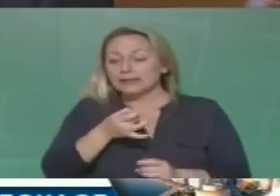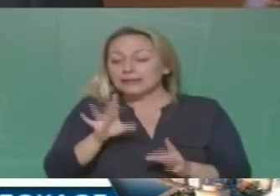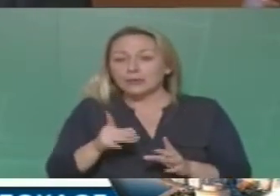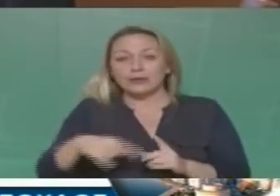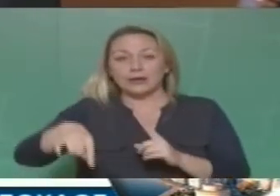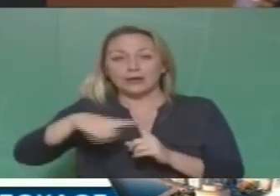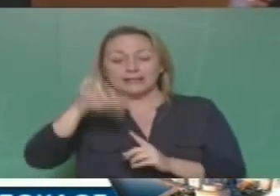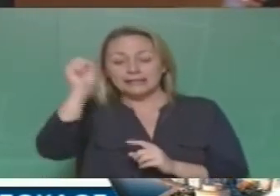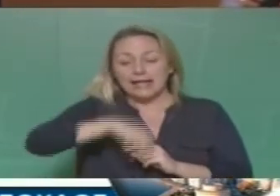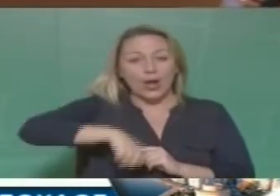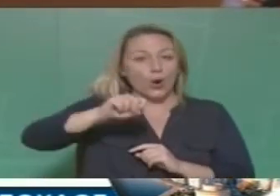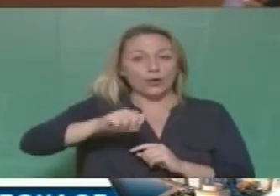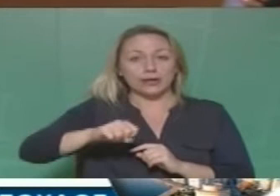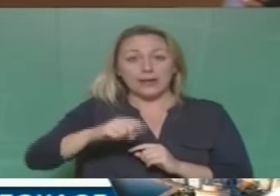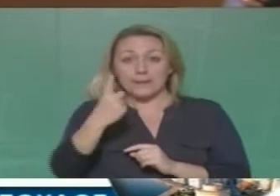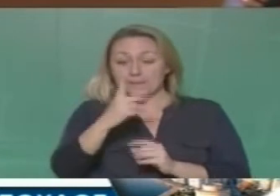Καμία!